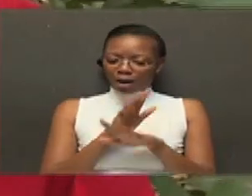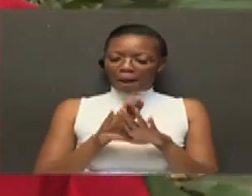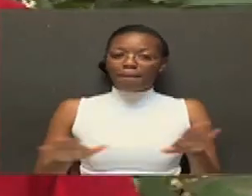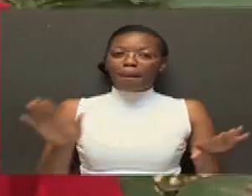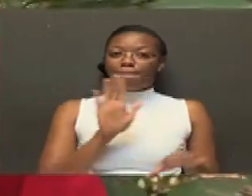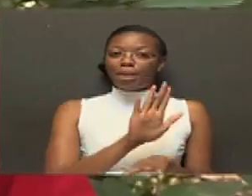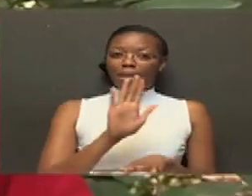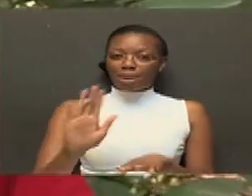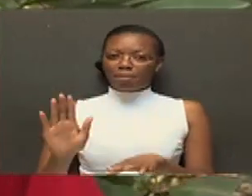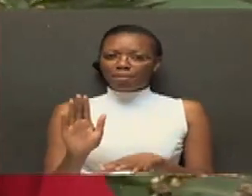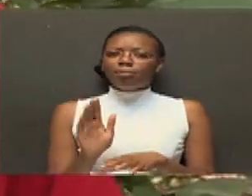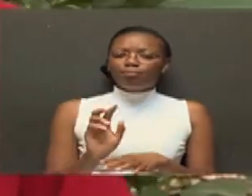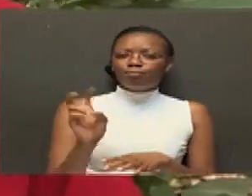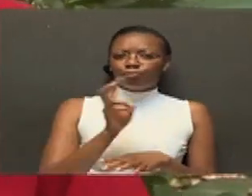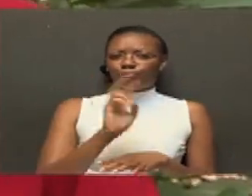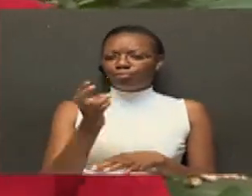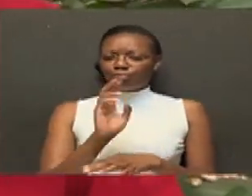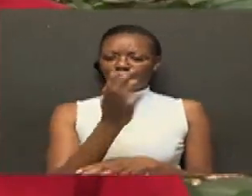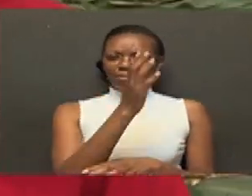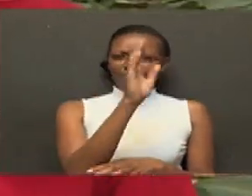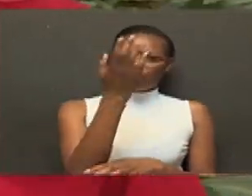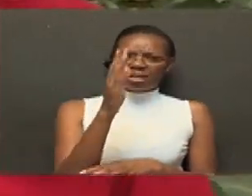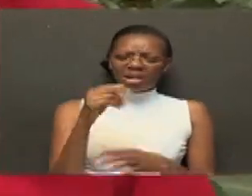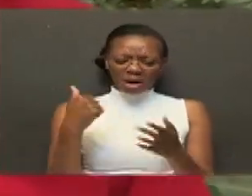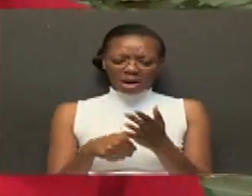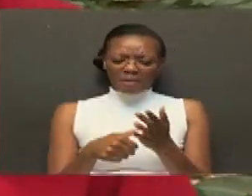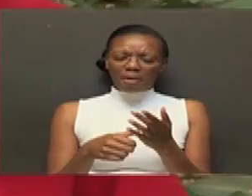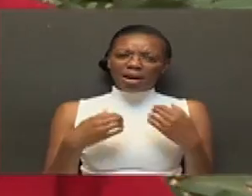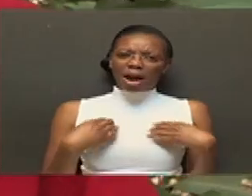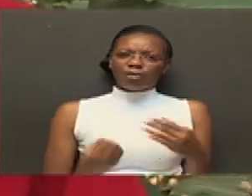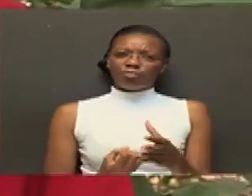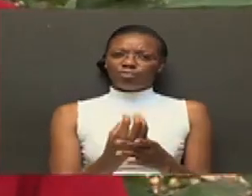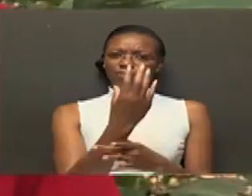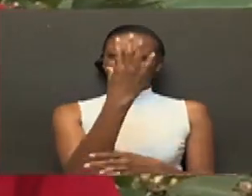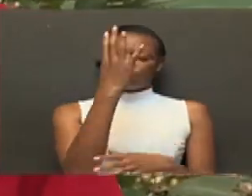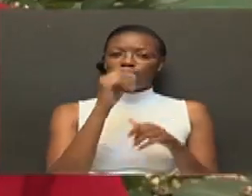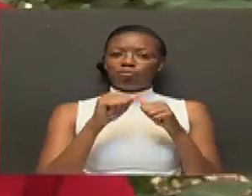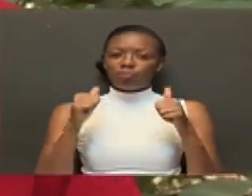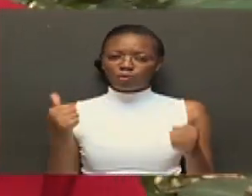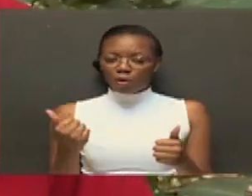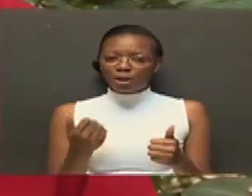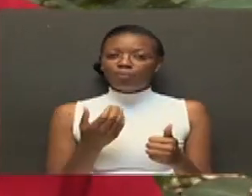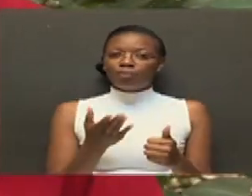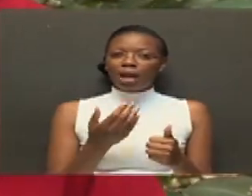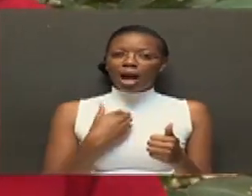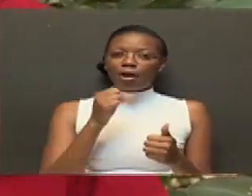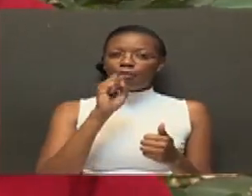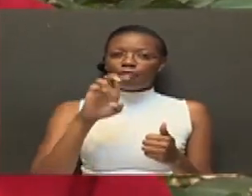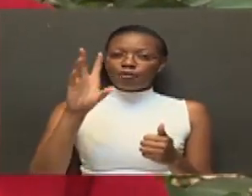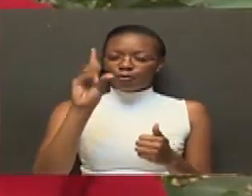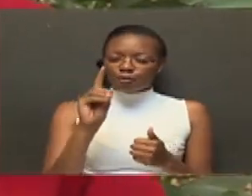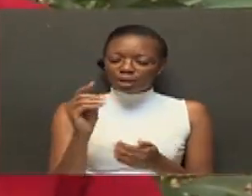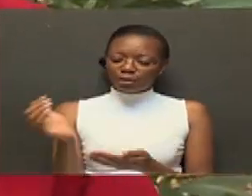yao Tunatavuta hile miti, especially hile ikona shida Ya kujaminate Na tunachukua hizo mbegu